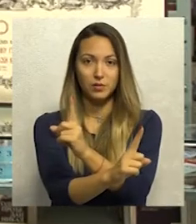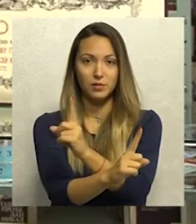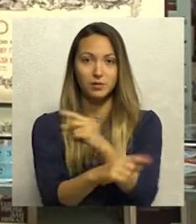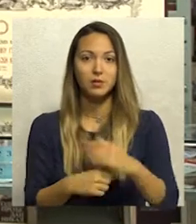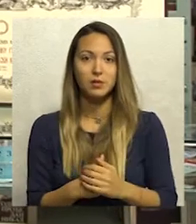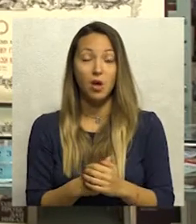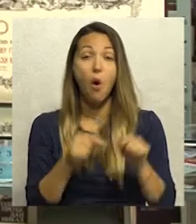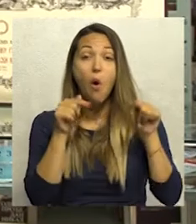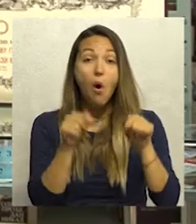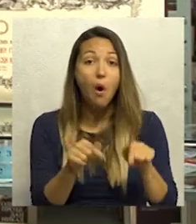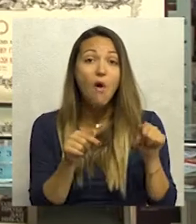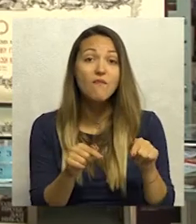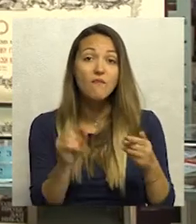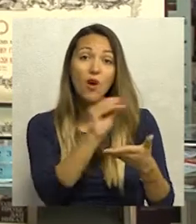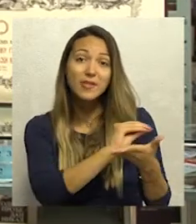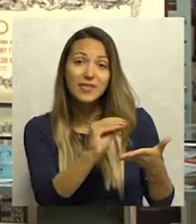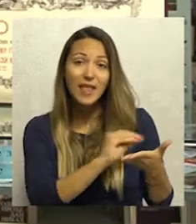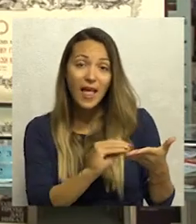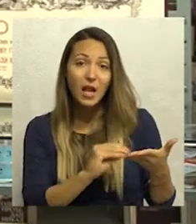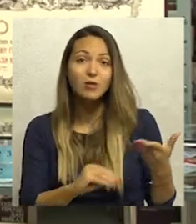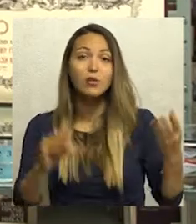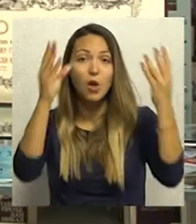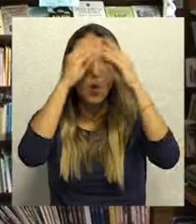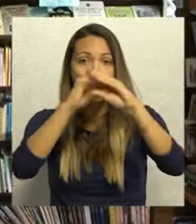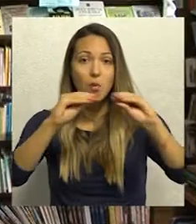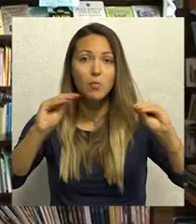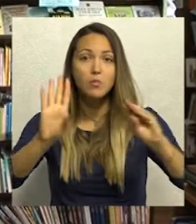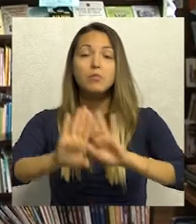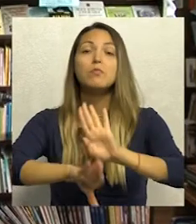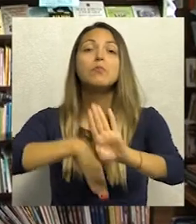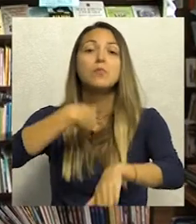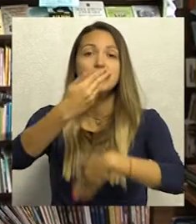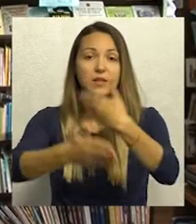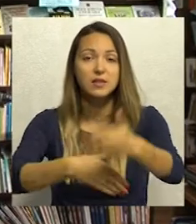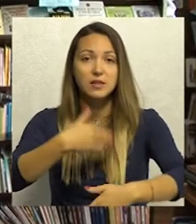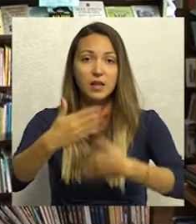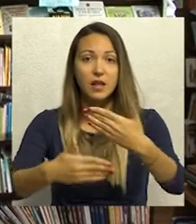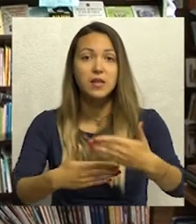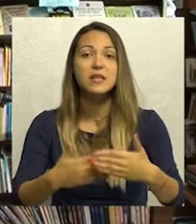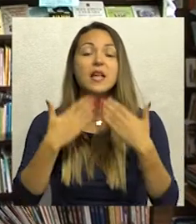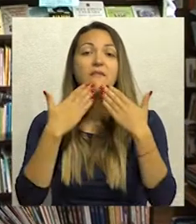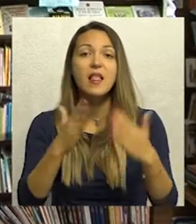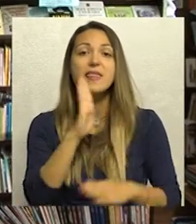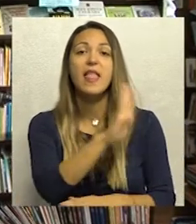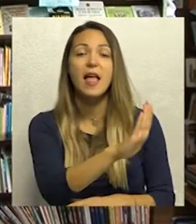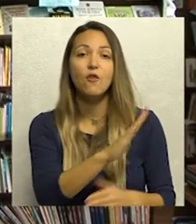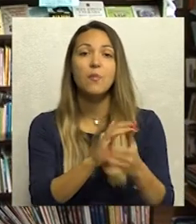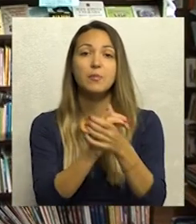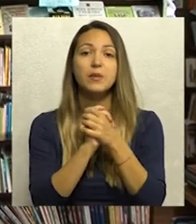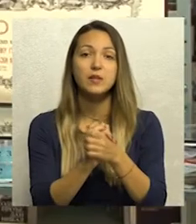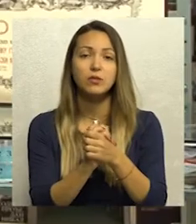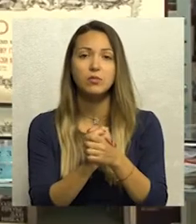delo je izašlo objavljeno postkumno, i to zahvaljujući njegovim prijateljima koji su vrsni